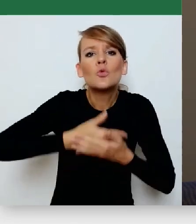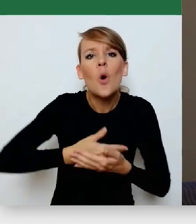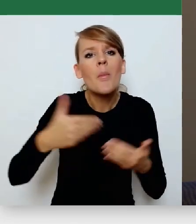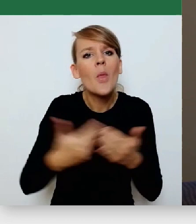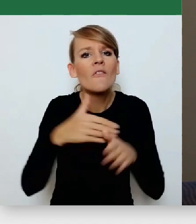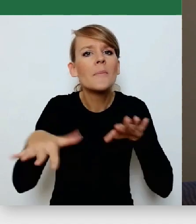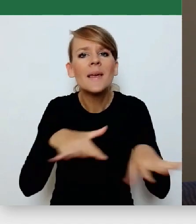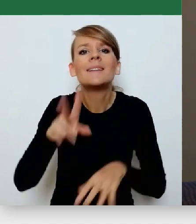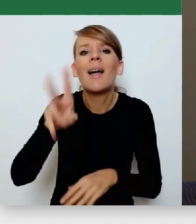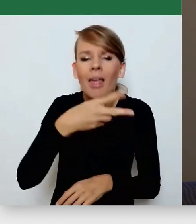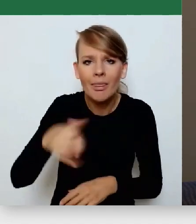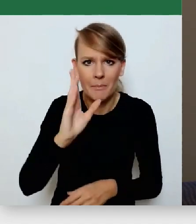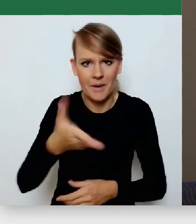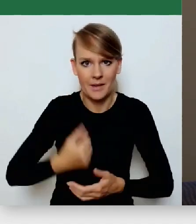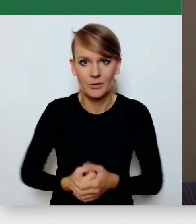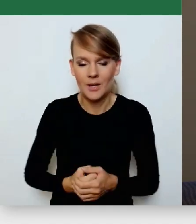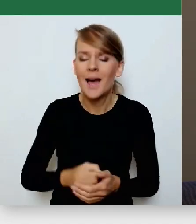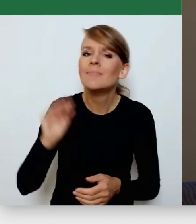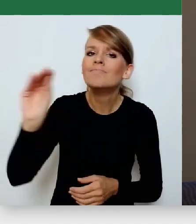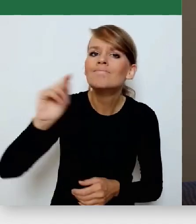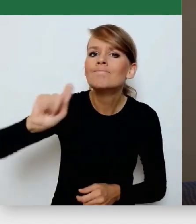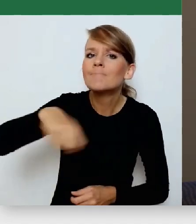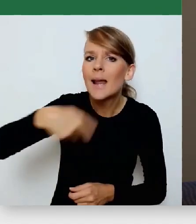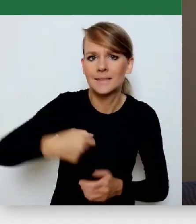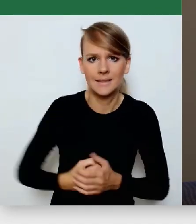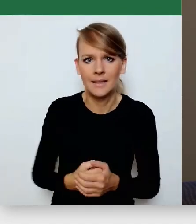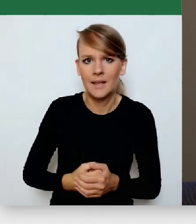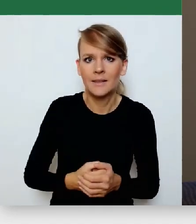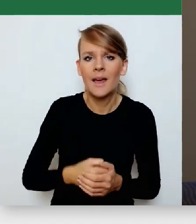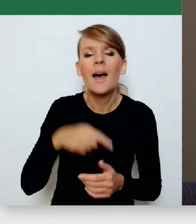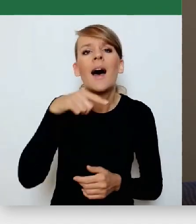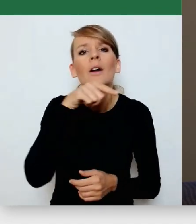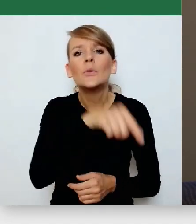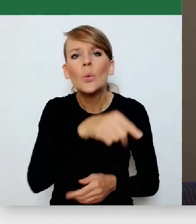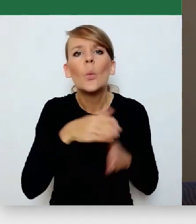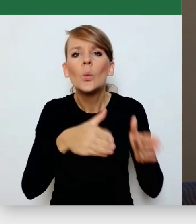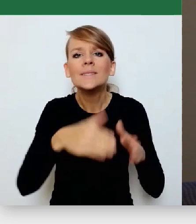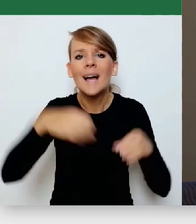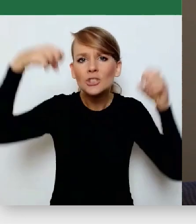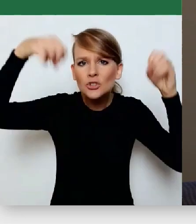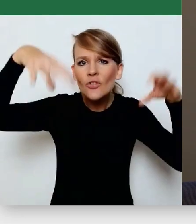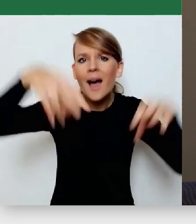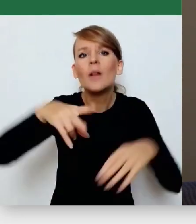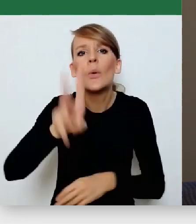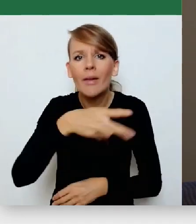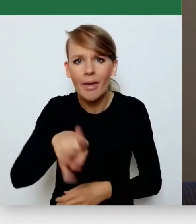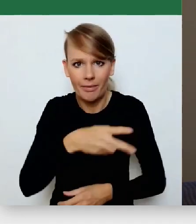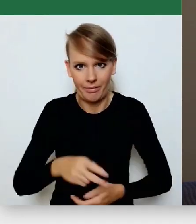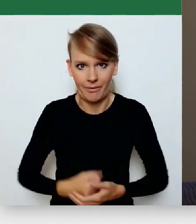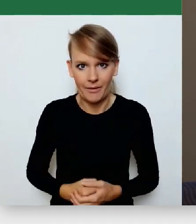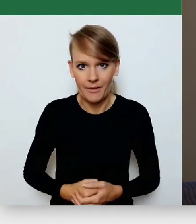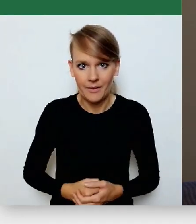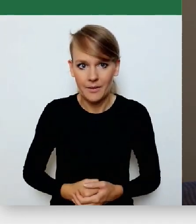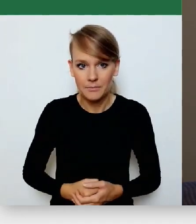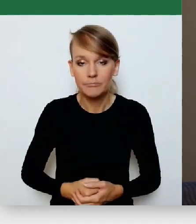kiedy będzie oświetlenie tej czy innej ulicy? To dla mieszkańców